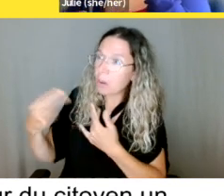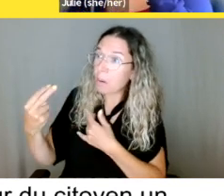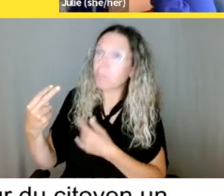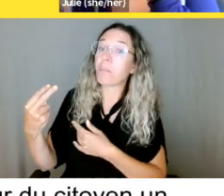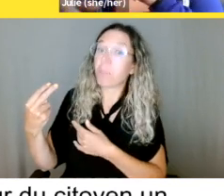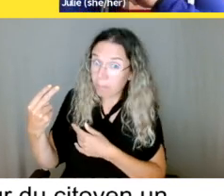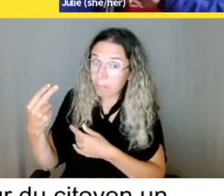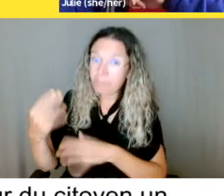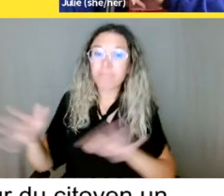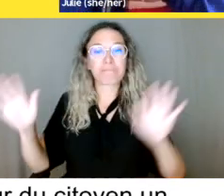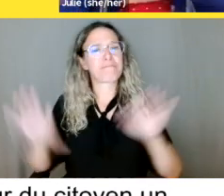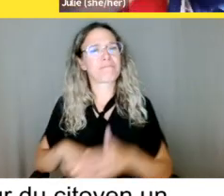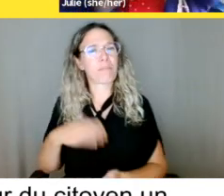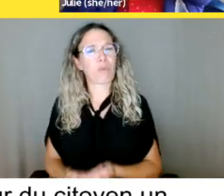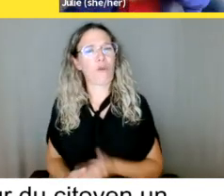Pardon.